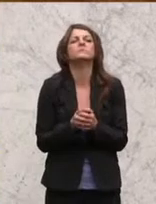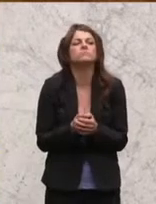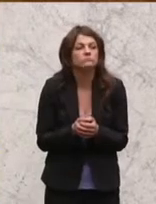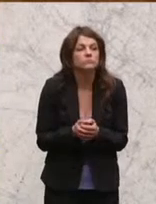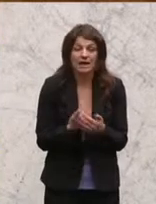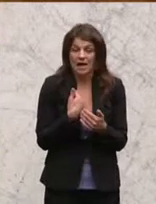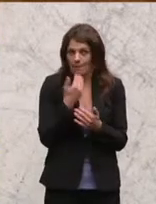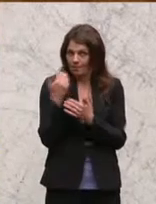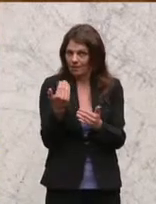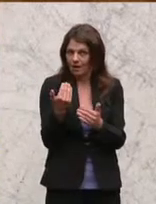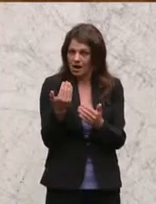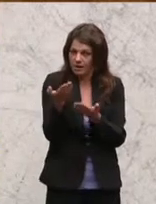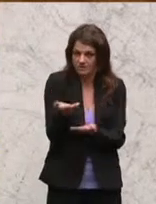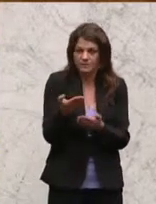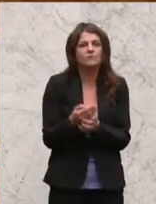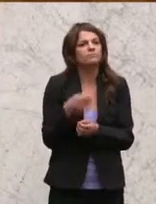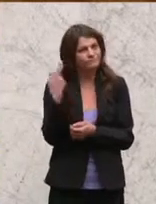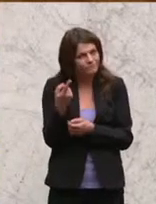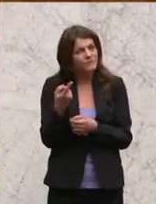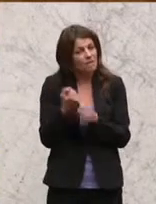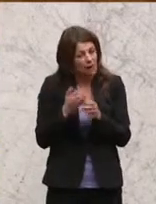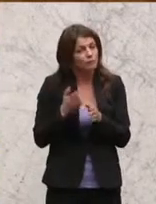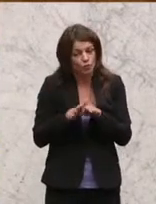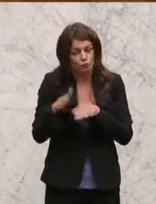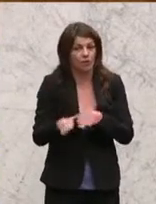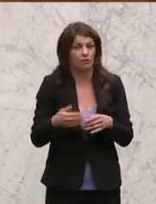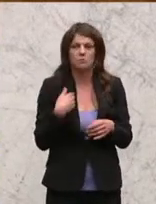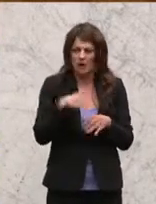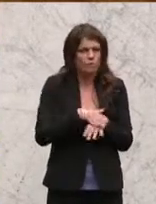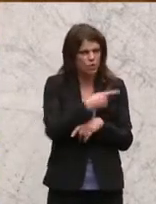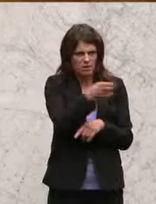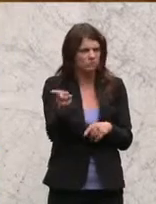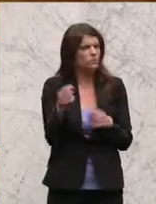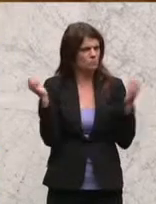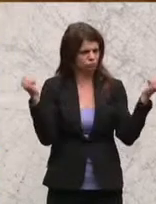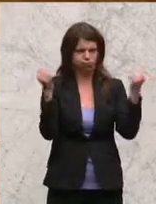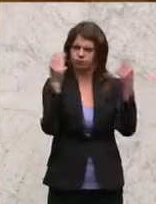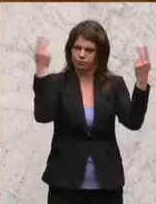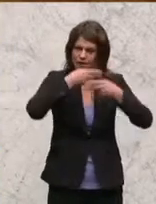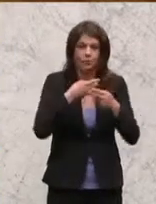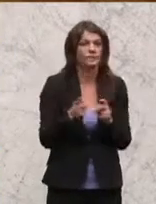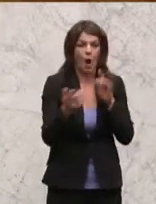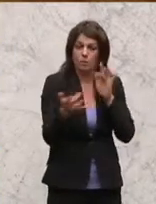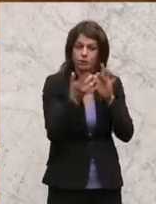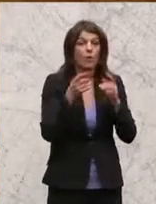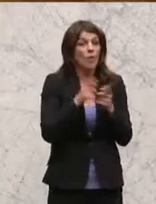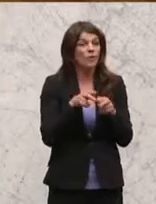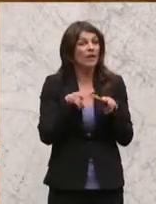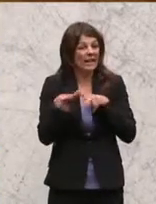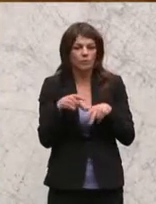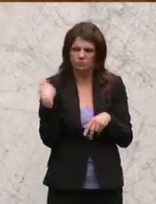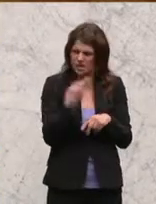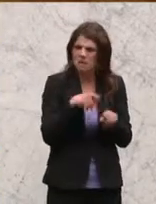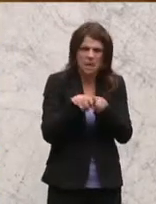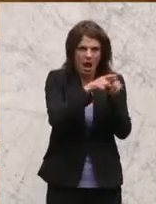Insofern möchte ich mich bedanken, dass Sie diesen Schritt setzen, und ich glaube, hier gibt es eine breite Einigkeit zwischen Opposition und Regierung, dass wir hier Verantwortung tragen